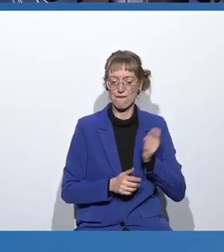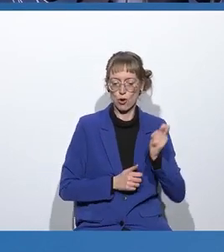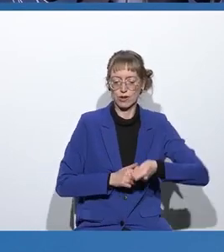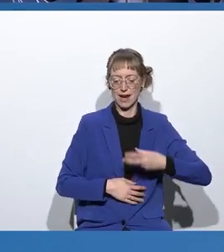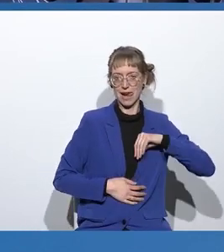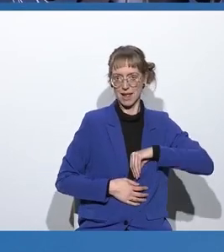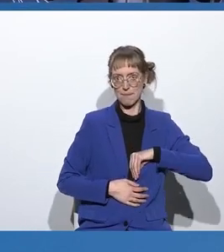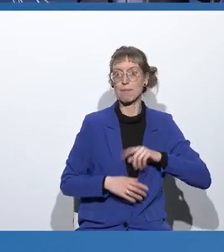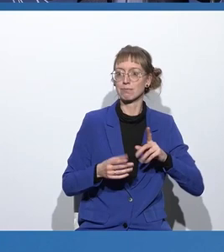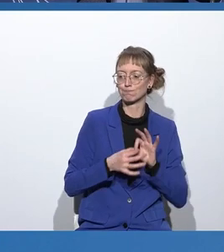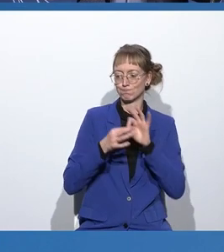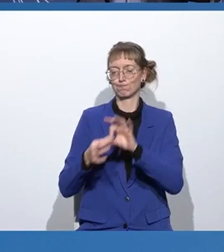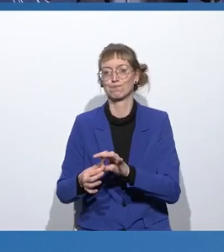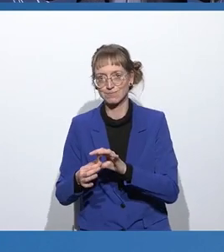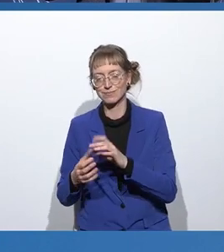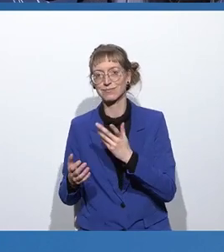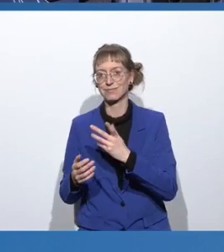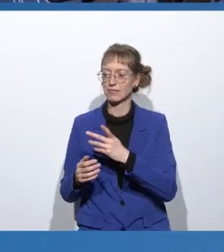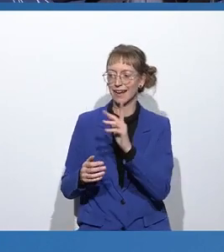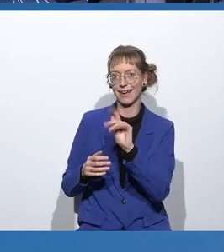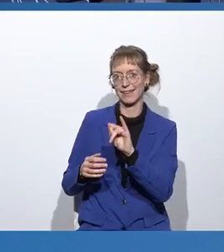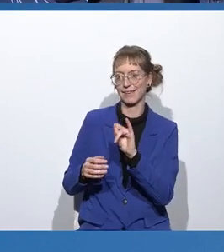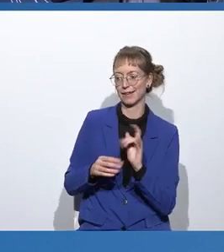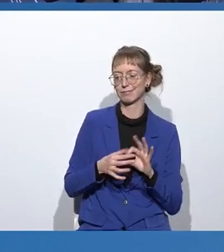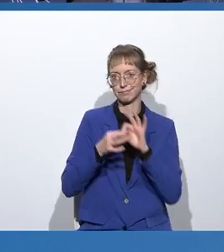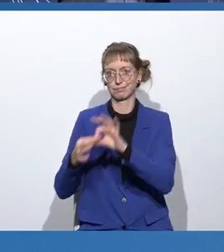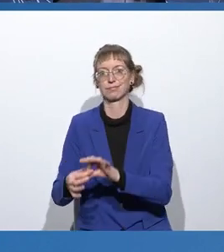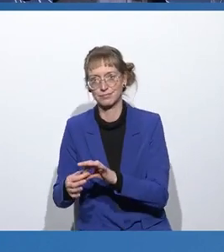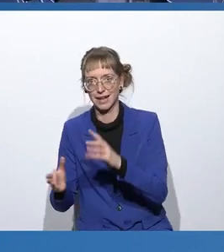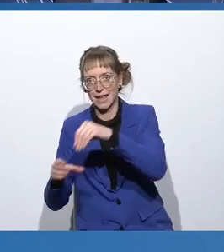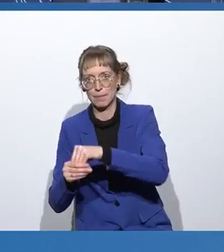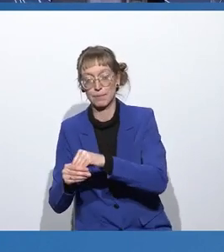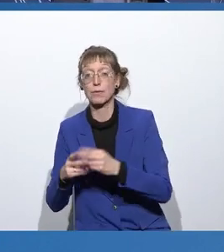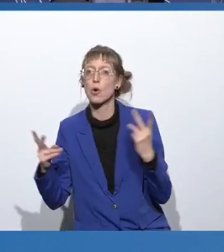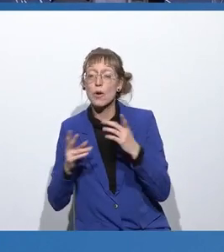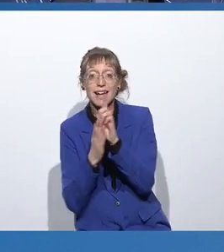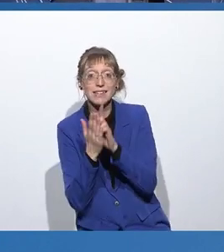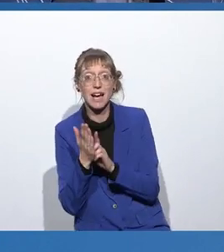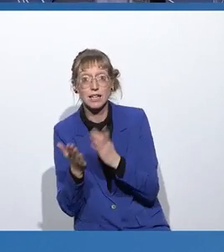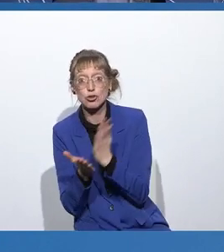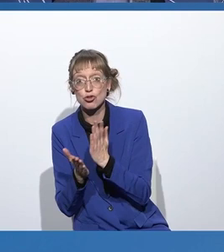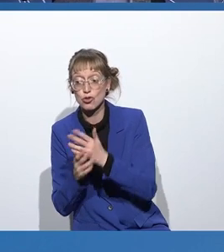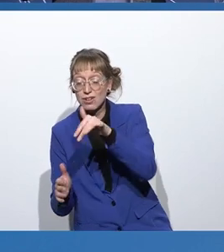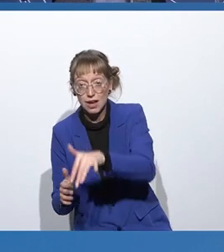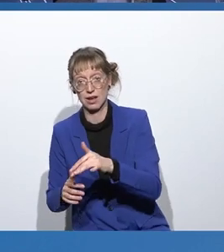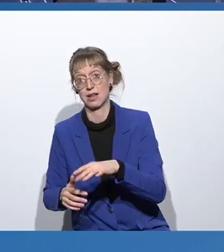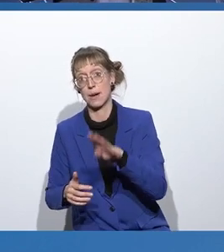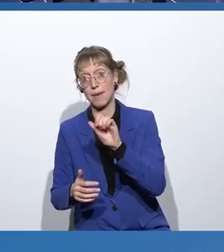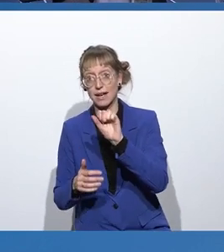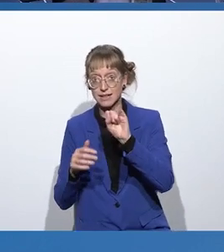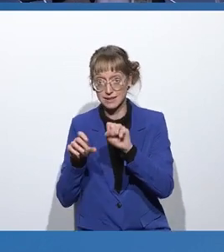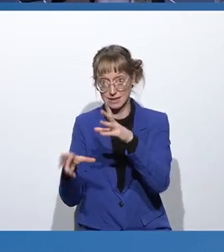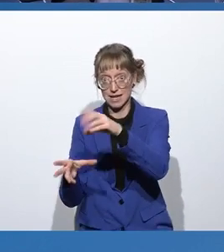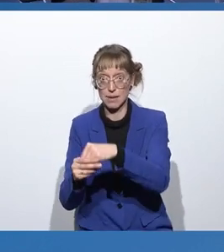in dem System. Oder dass eben Daten nicht sauber sind, sondern schon ein Bias haben und sozusagen in dem